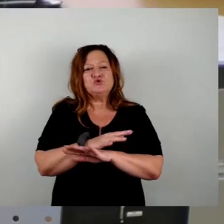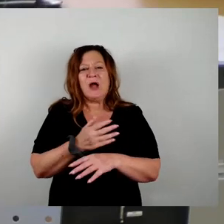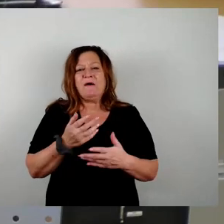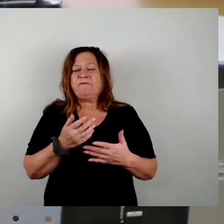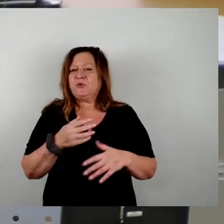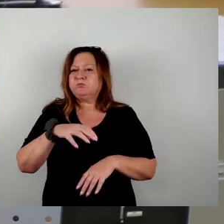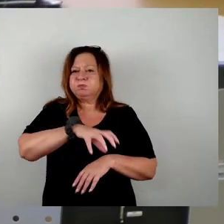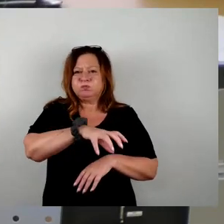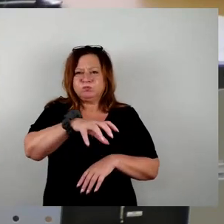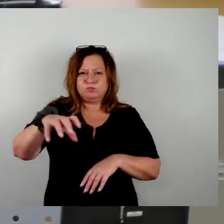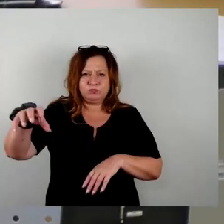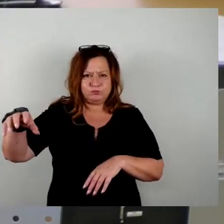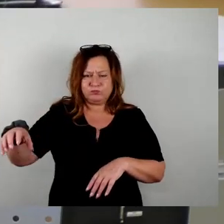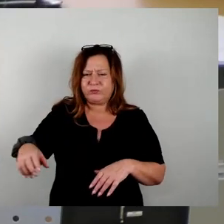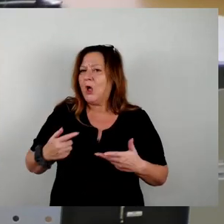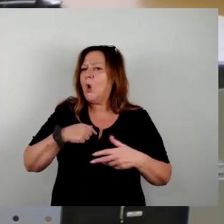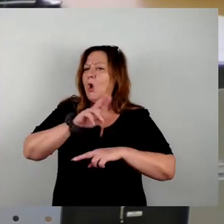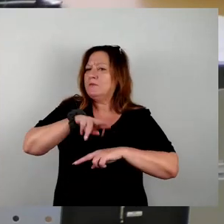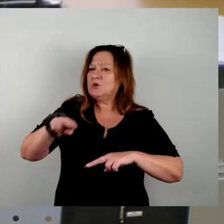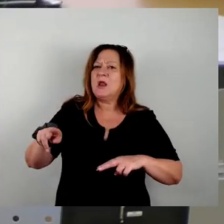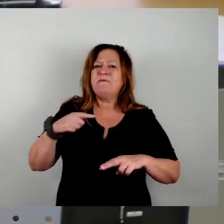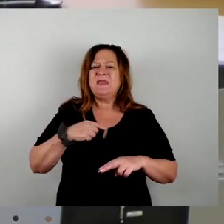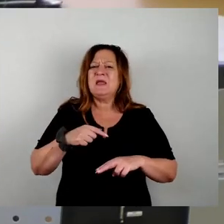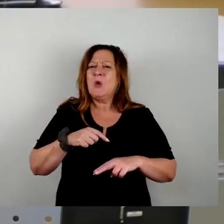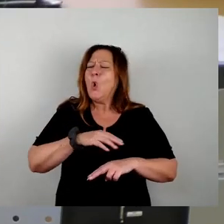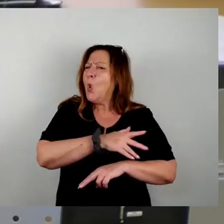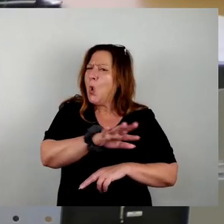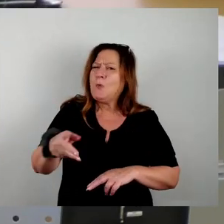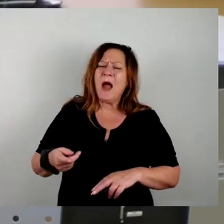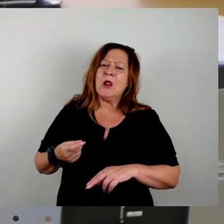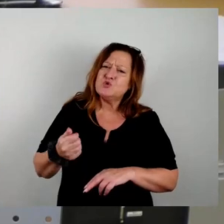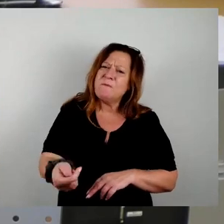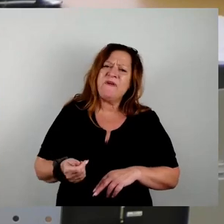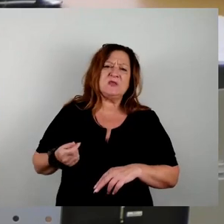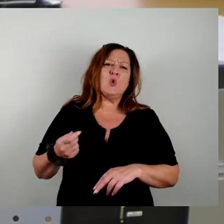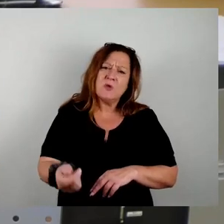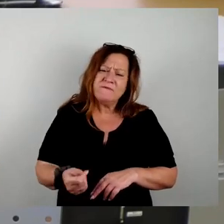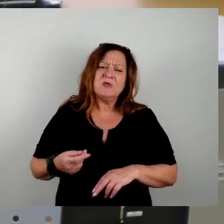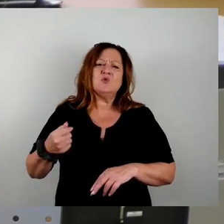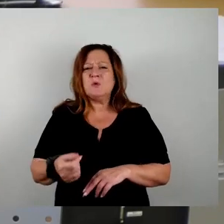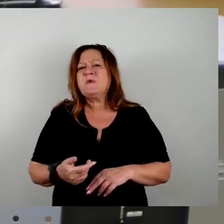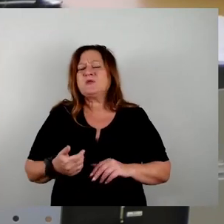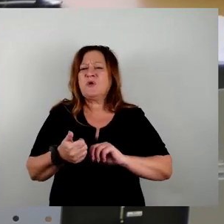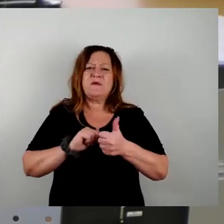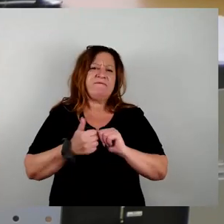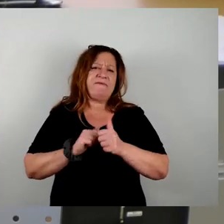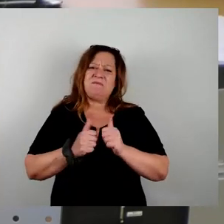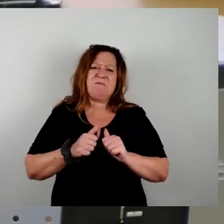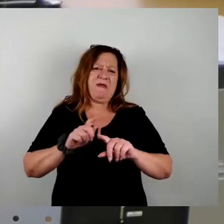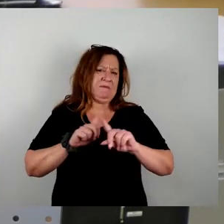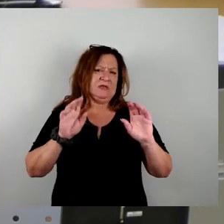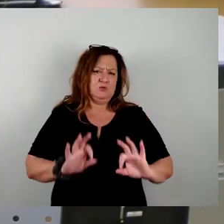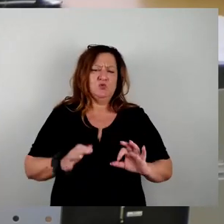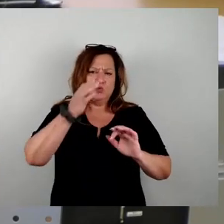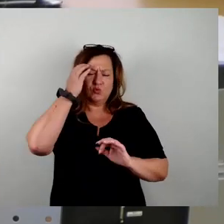ist kritisiert worden, diese endlosen Subventionen, die hier ausgereicht werden, sie verzernten Wettbewerb. Es ist mitnichten so, dass wir in